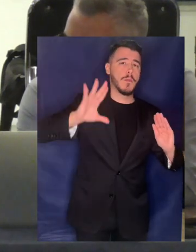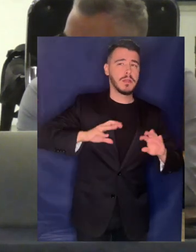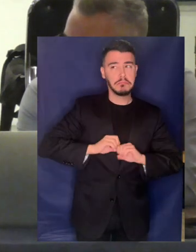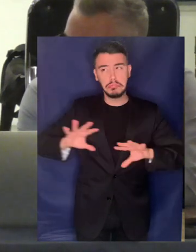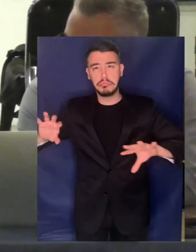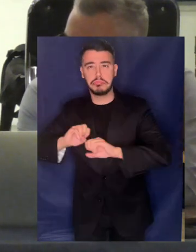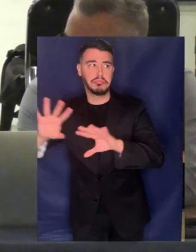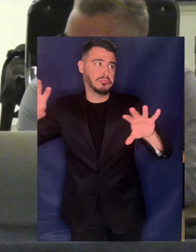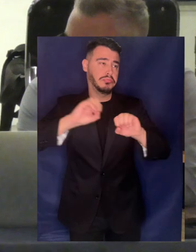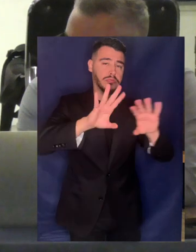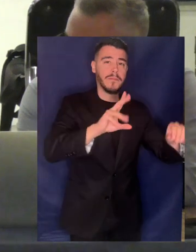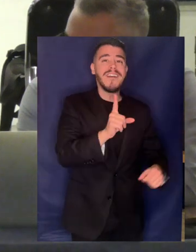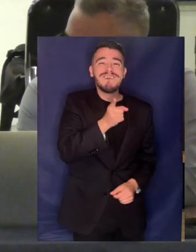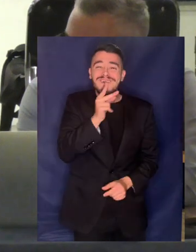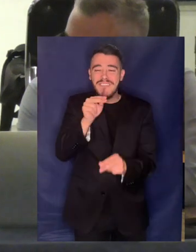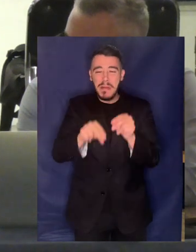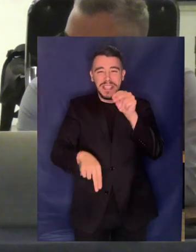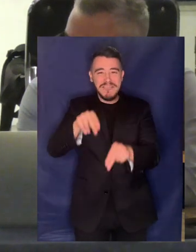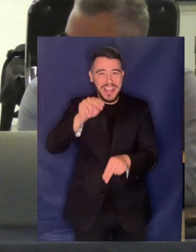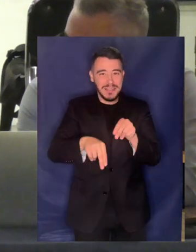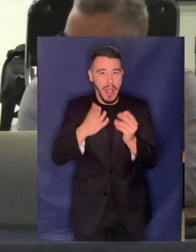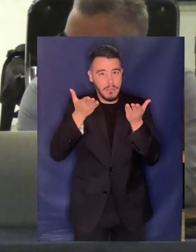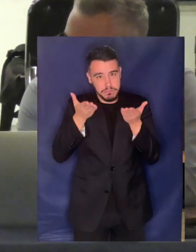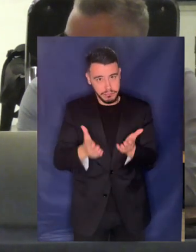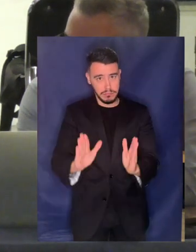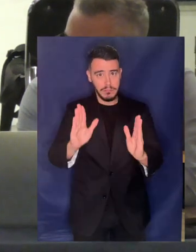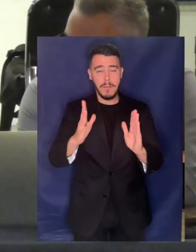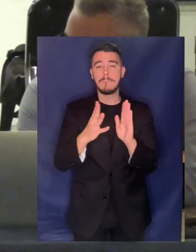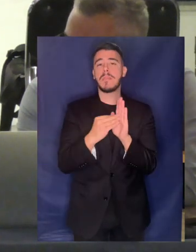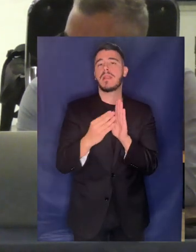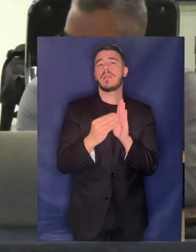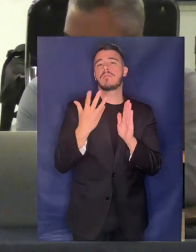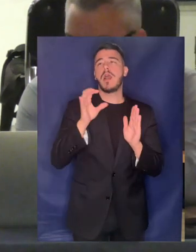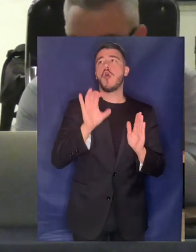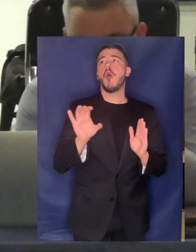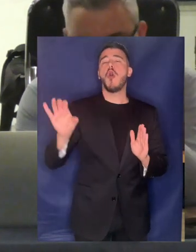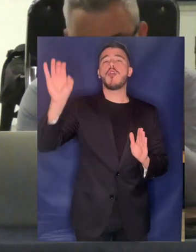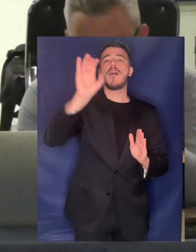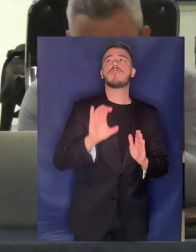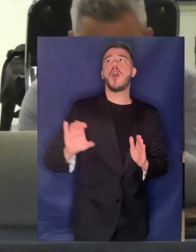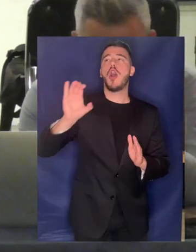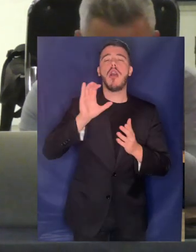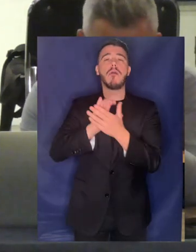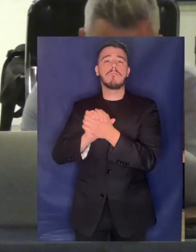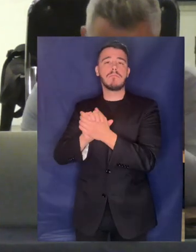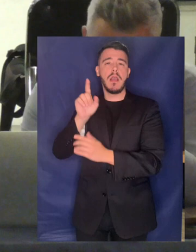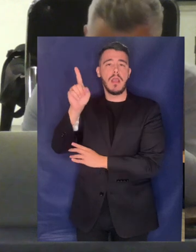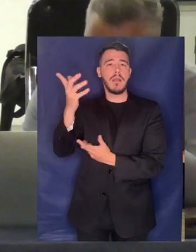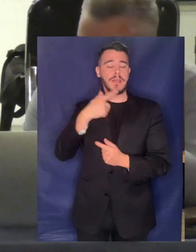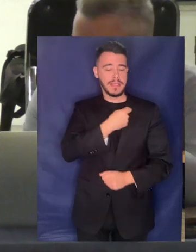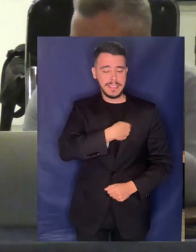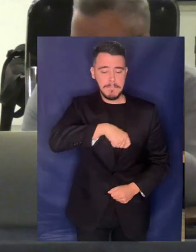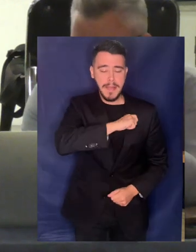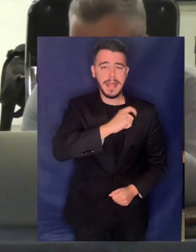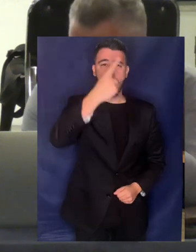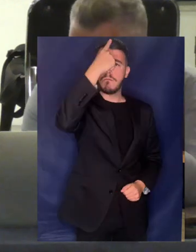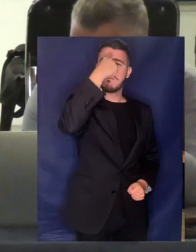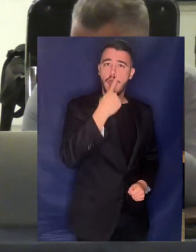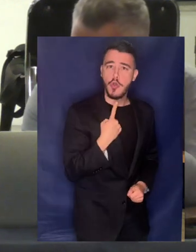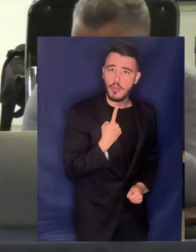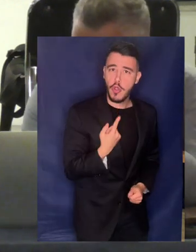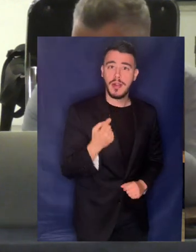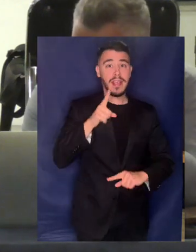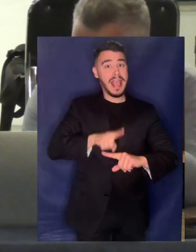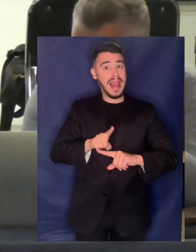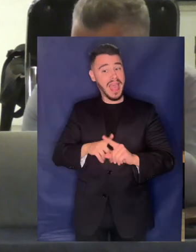στοιχεία από το ψήφισμα σας λέω ότι σε χώρες της Ευρωπαϊκής Ένωσης μεταξύ των οποίων είναι η Ισπανία, Πορτογαλία αλλά και